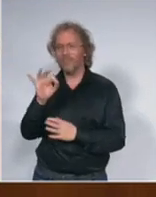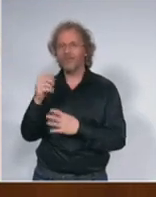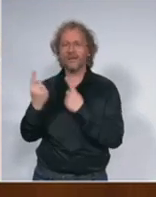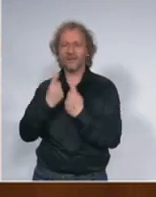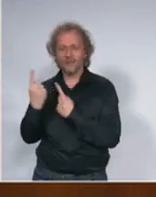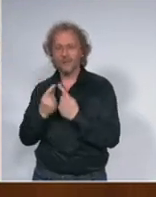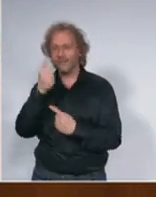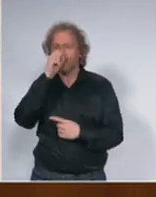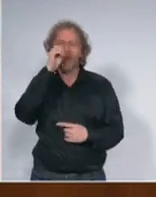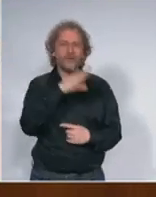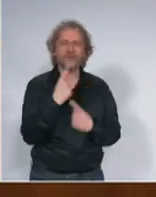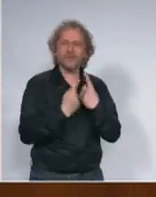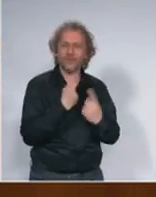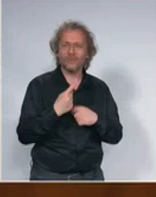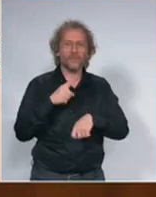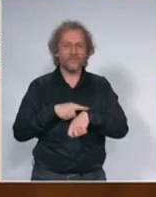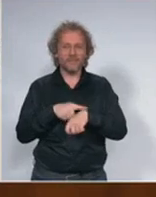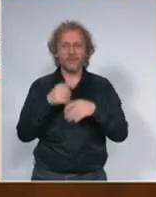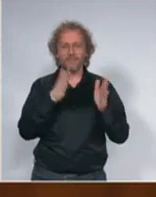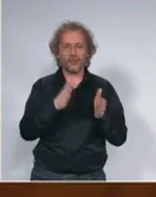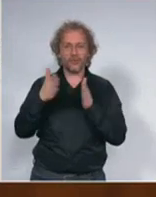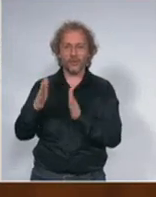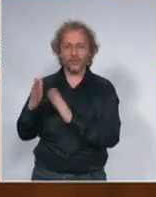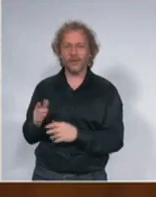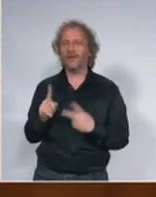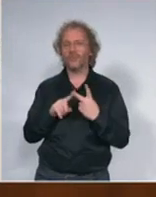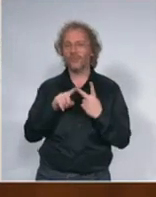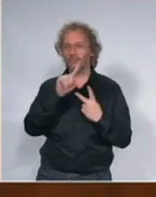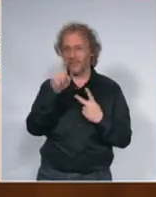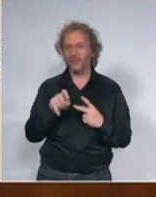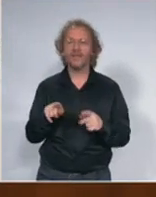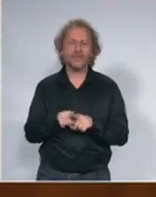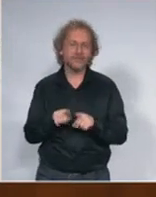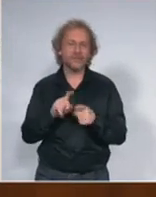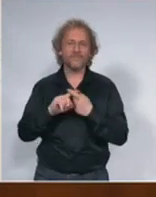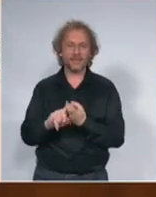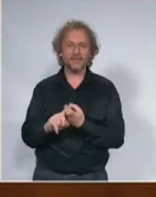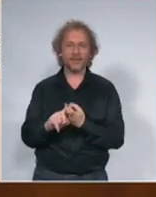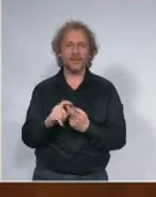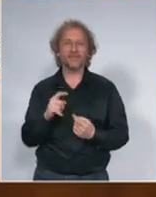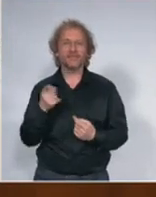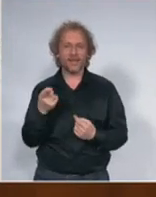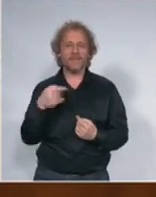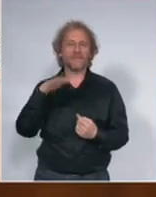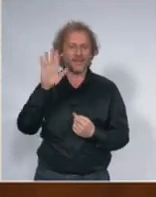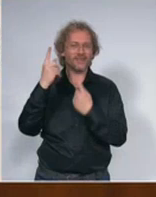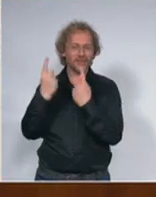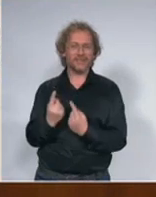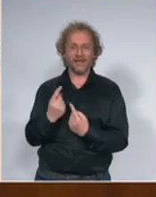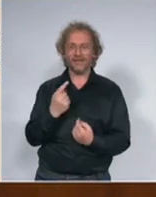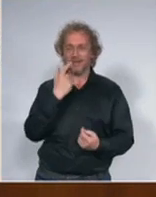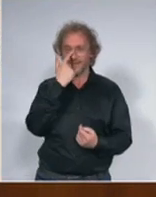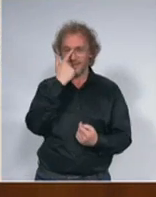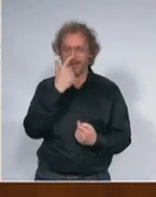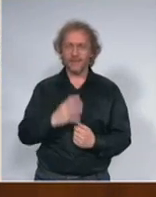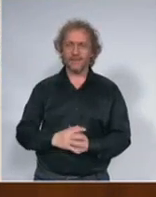drugo pitanje opet vezano za vanadno stanje ono čini mi se jeste ograničilo